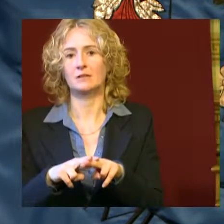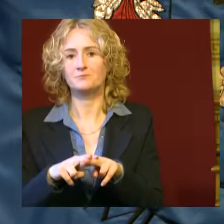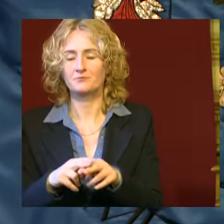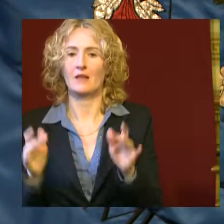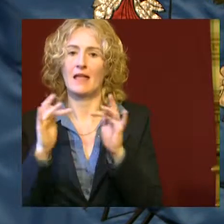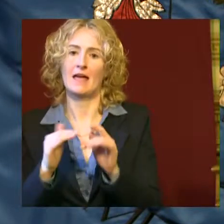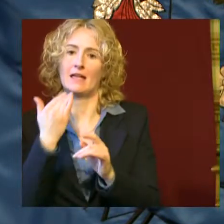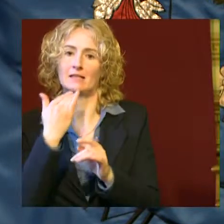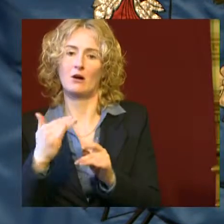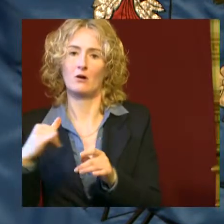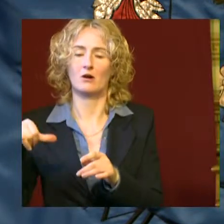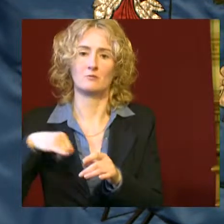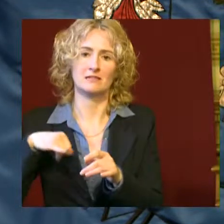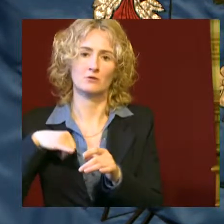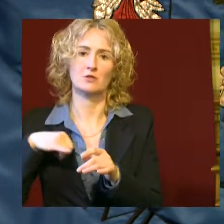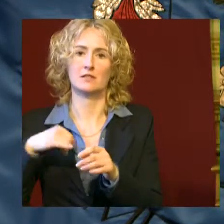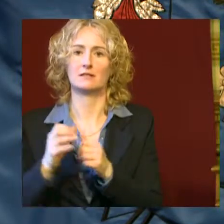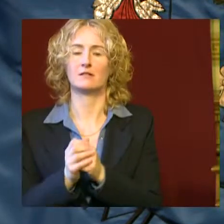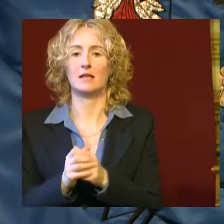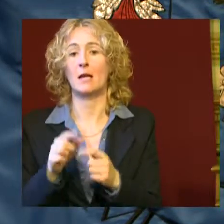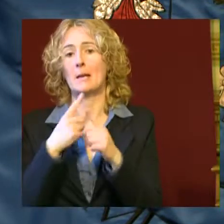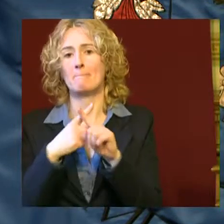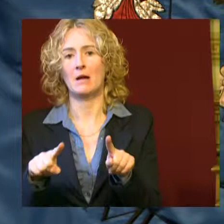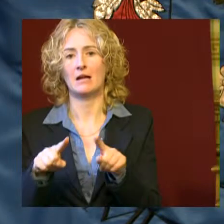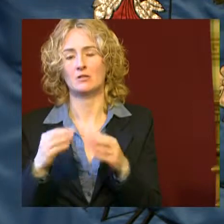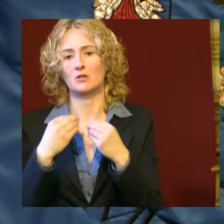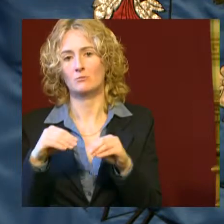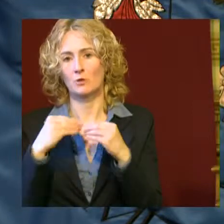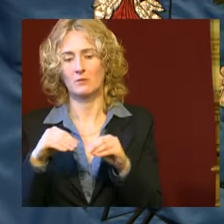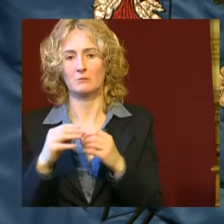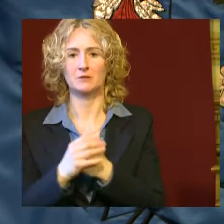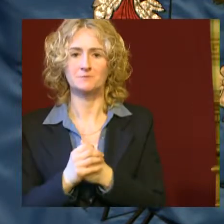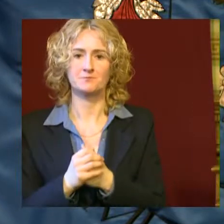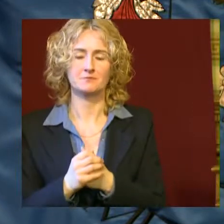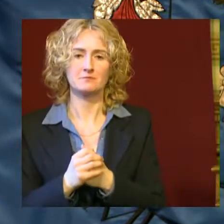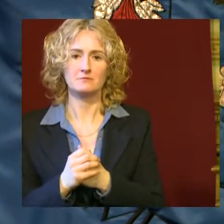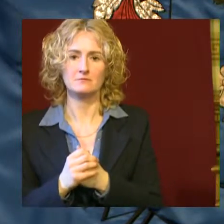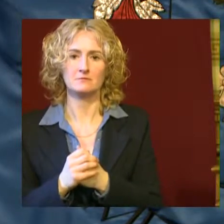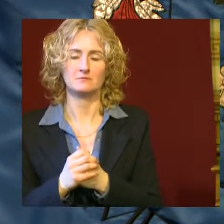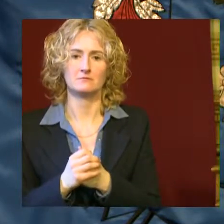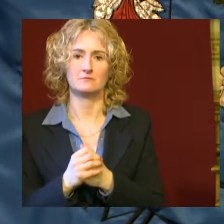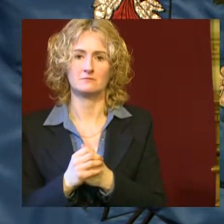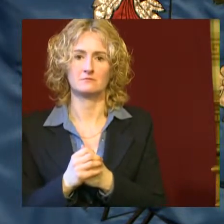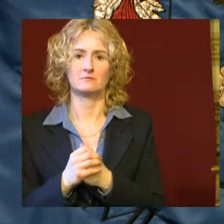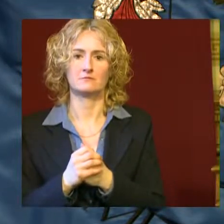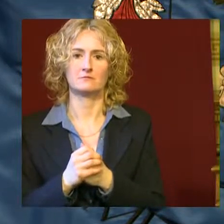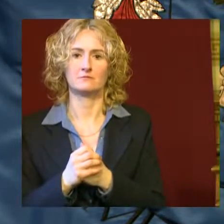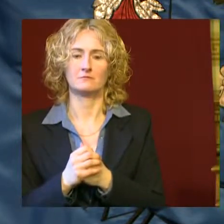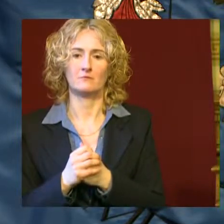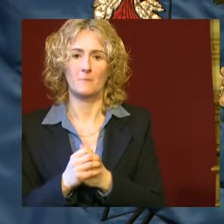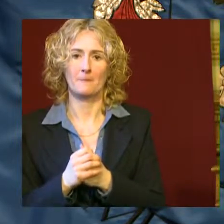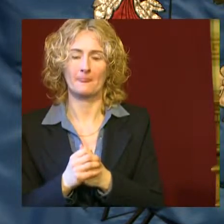szükség lehet a jövőben. A térség országgyűlési képviselője azt javasolta, mi hamarabb fektesse le a város, hogy területén nem